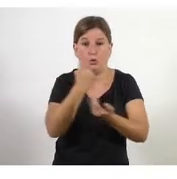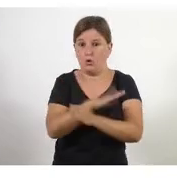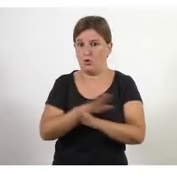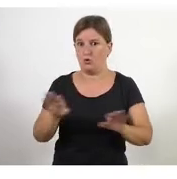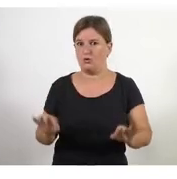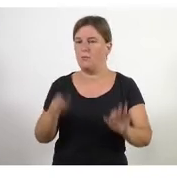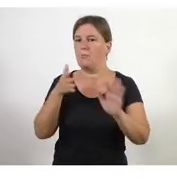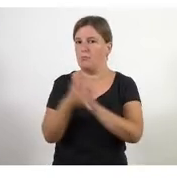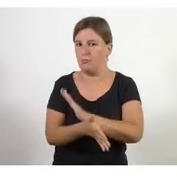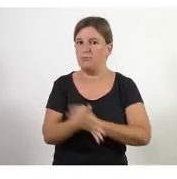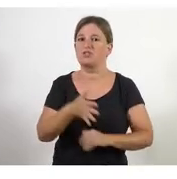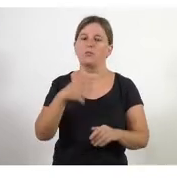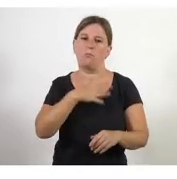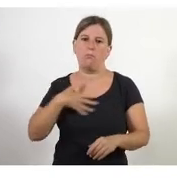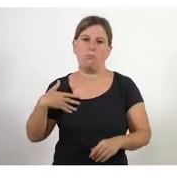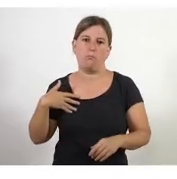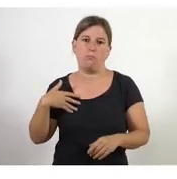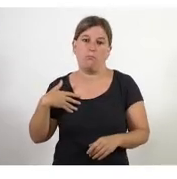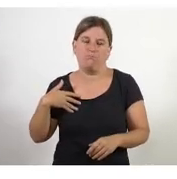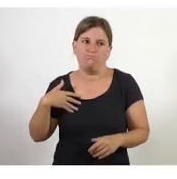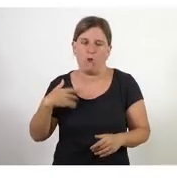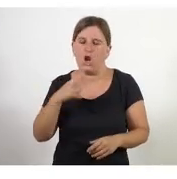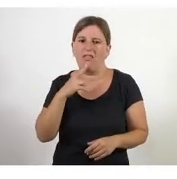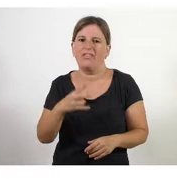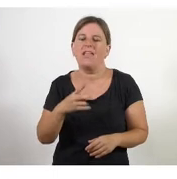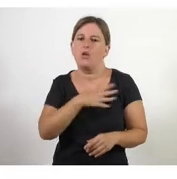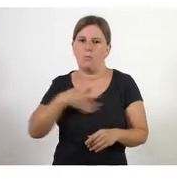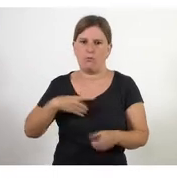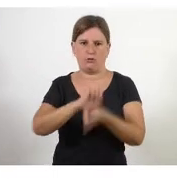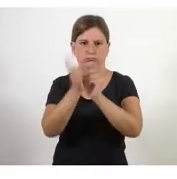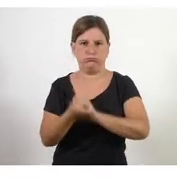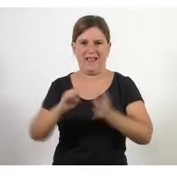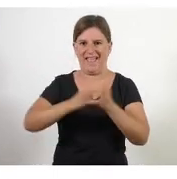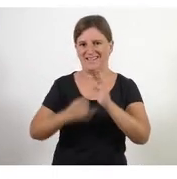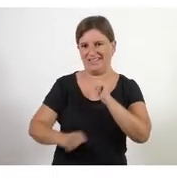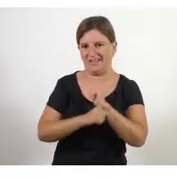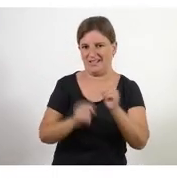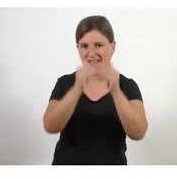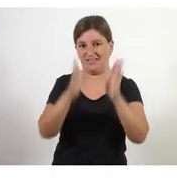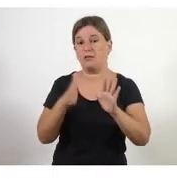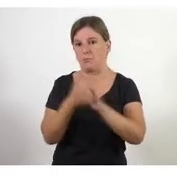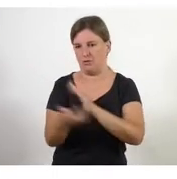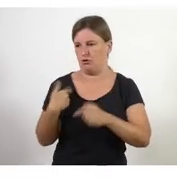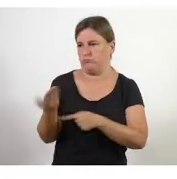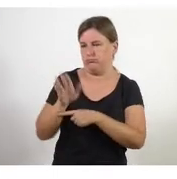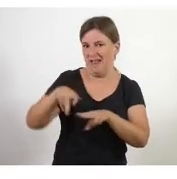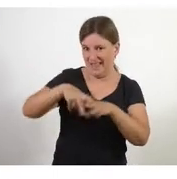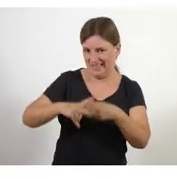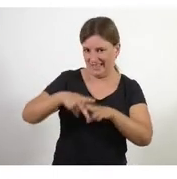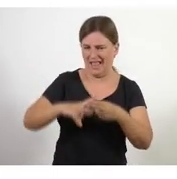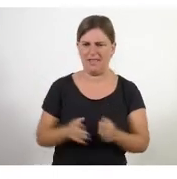'estratègia totalment de l'entitat. I d'aquí ve aquest taller, Enric. Doncs, si et sembla, Juan Antonio, per no allargar-nos més,